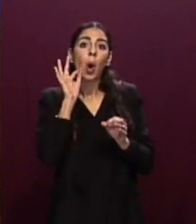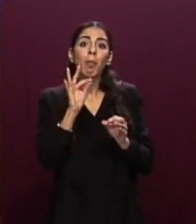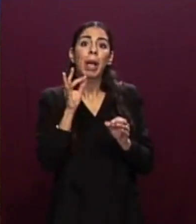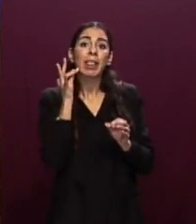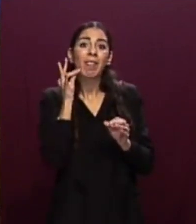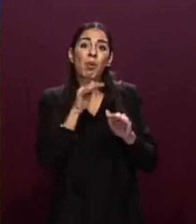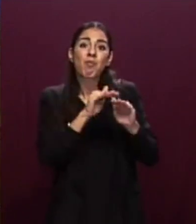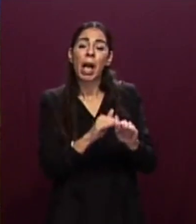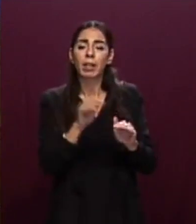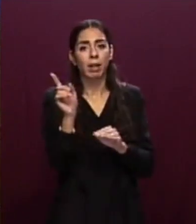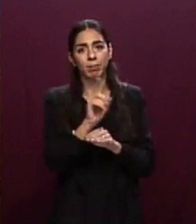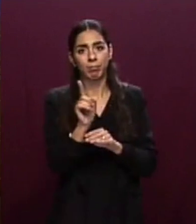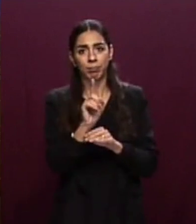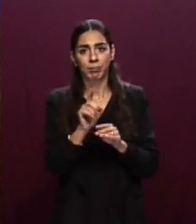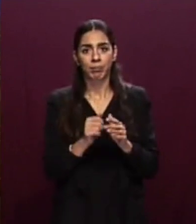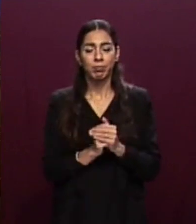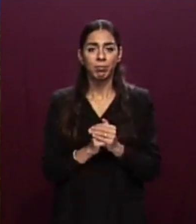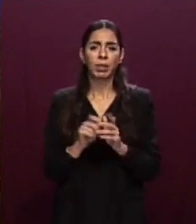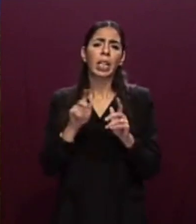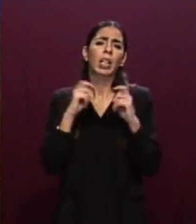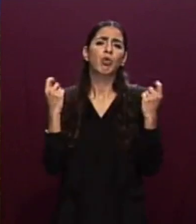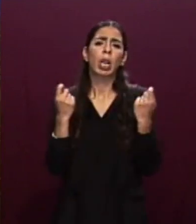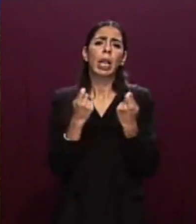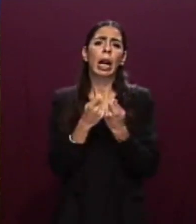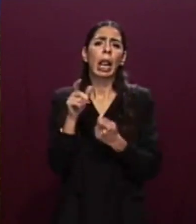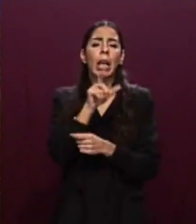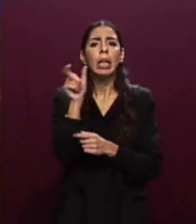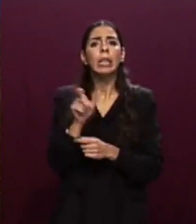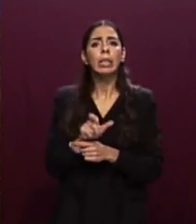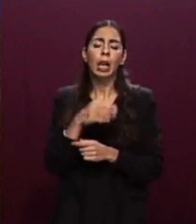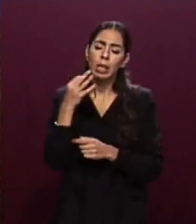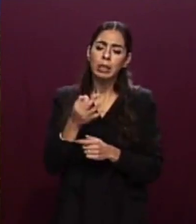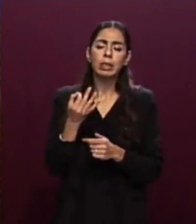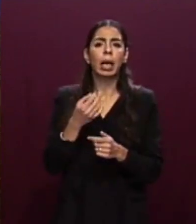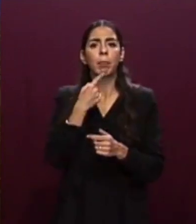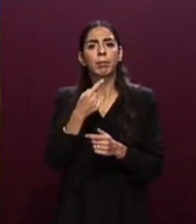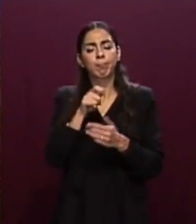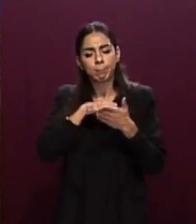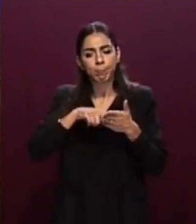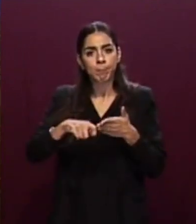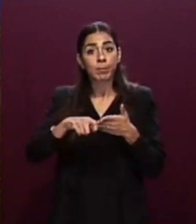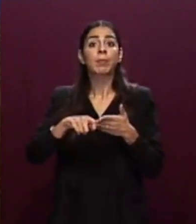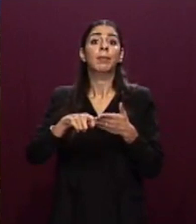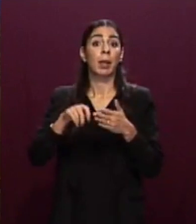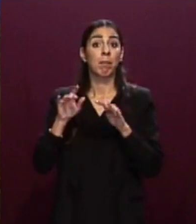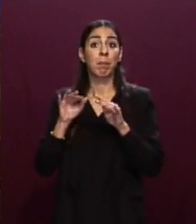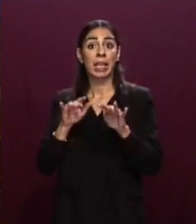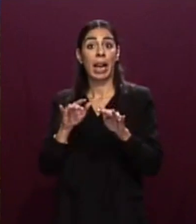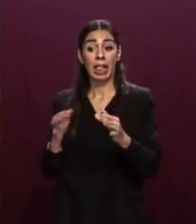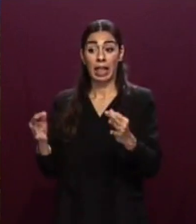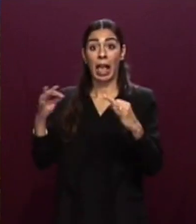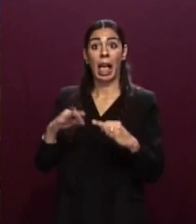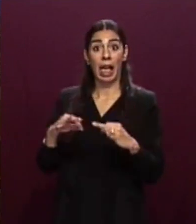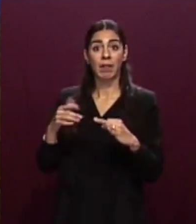Su un piano più generale, l'Italia ha sempre sottolineato la necessità che gli arrivi dei migranti conseguenti ad intervento di